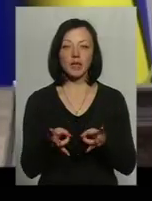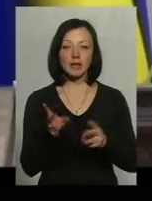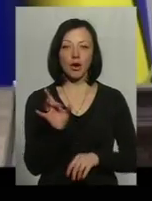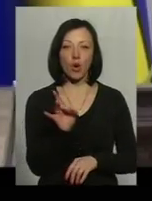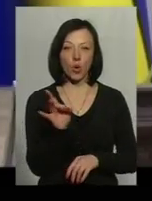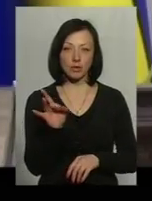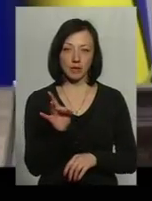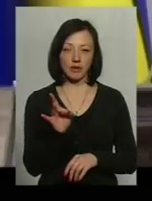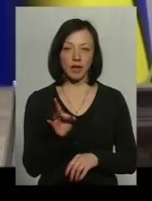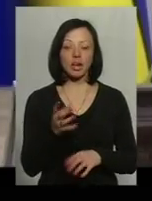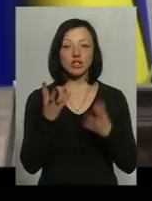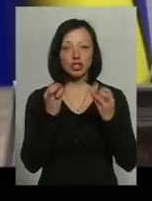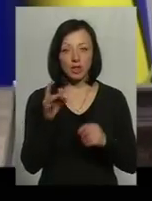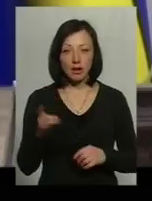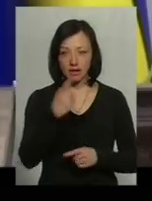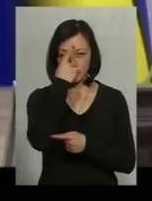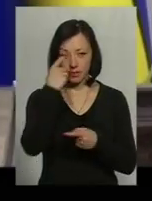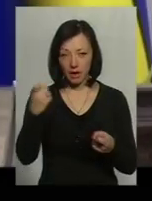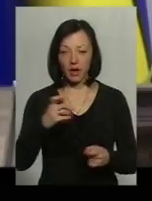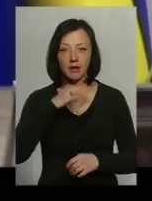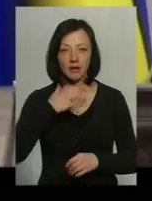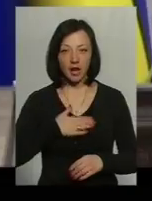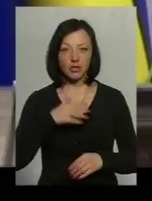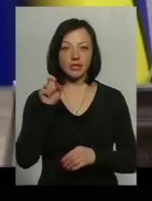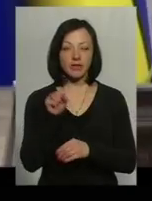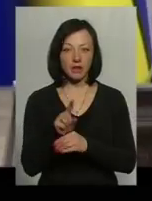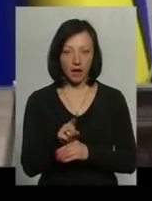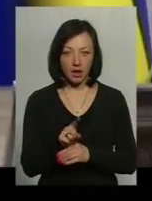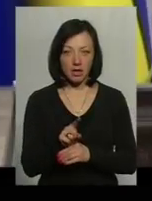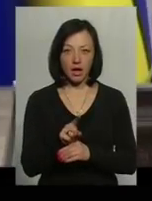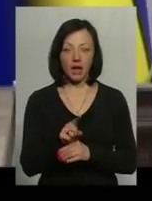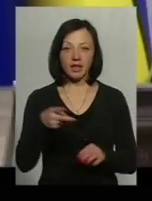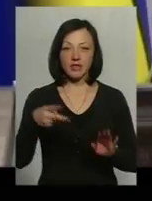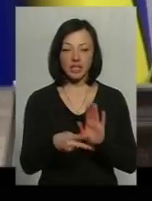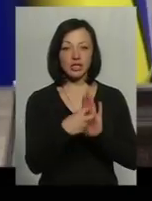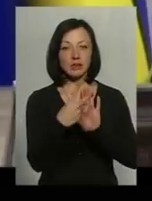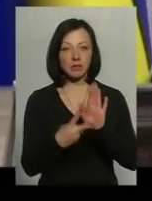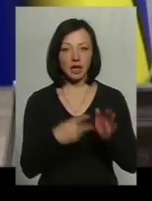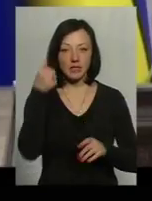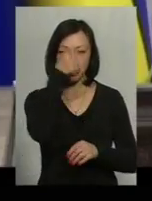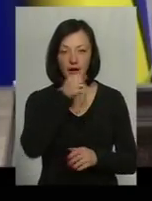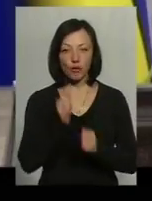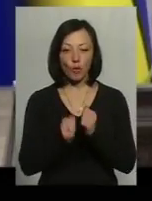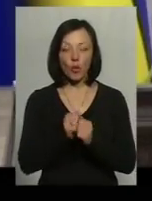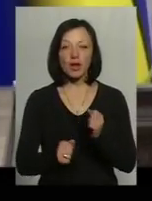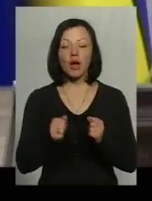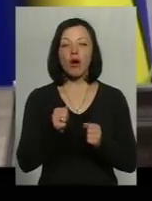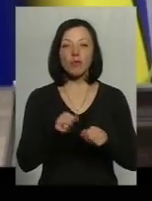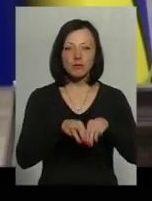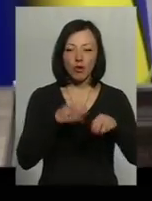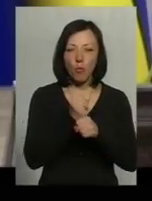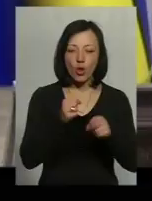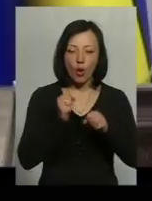Тому я ще раз хочу наголосити наше завдання на 2017 рік в роботі кожного міністерства, кожного